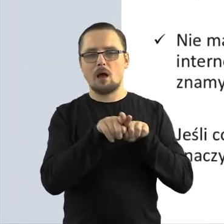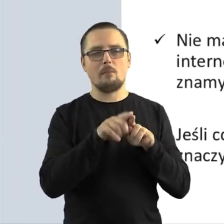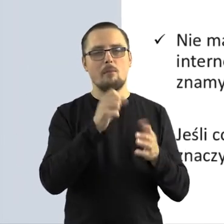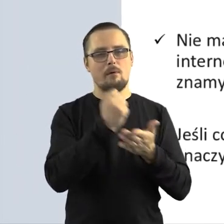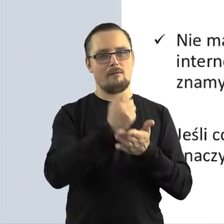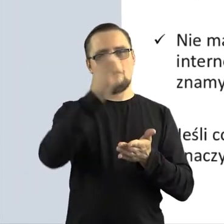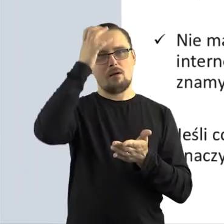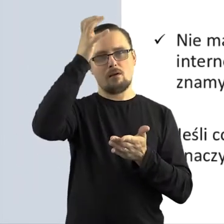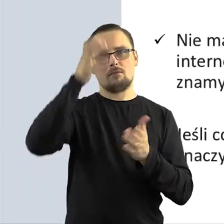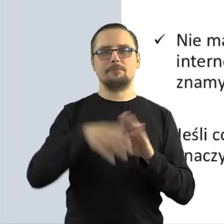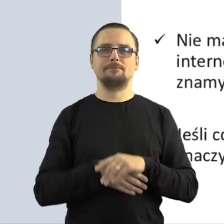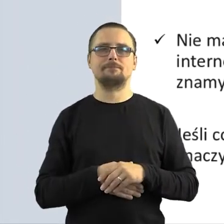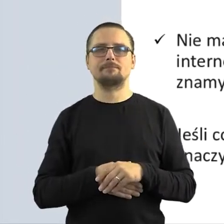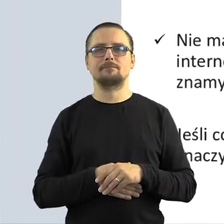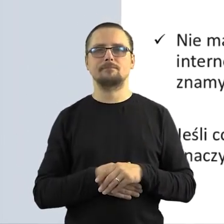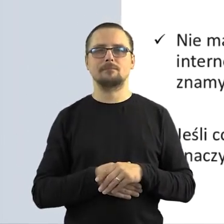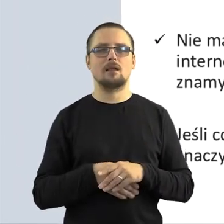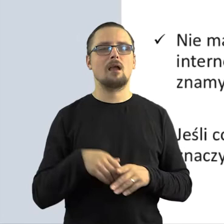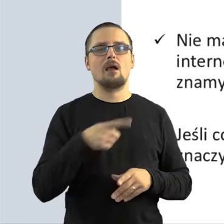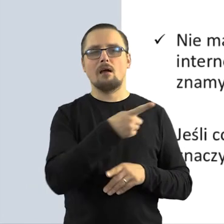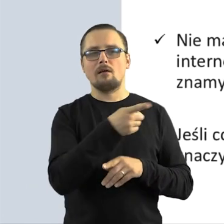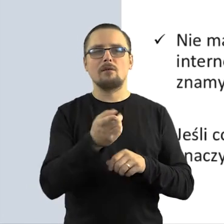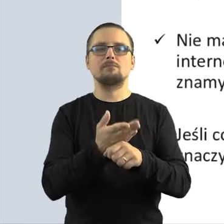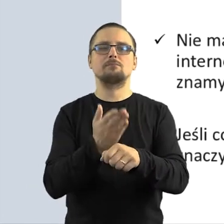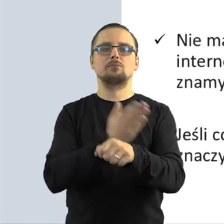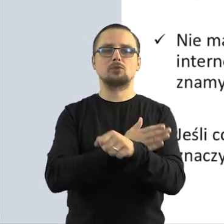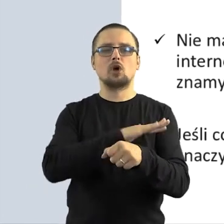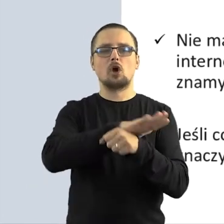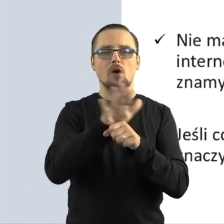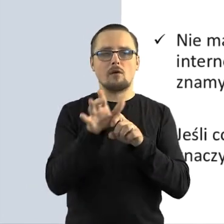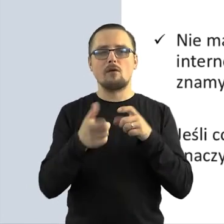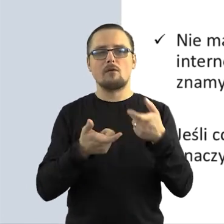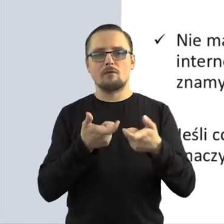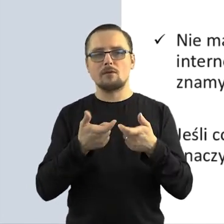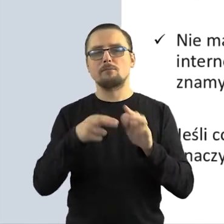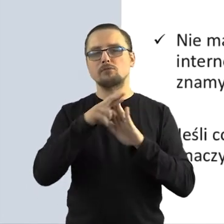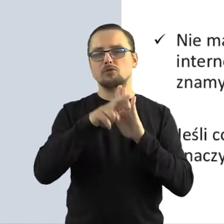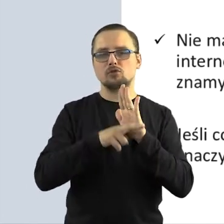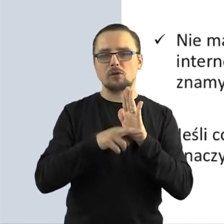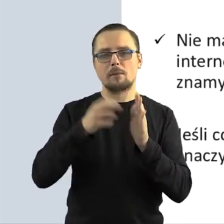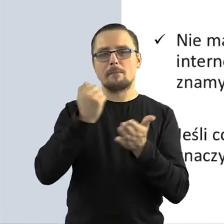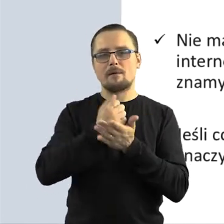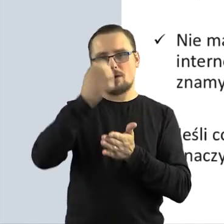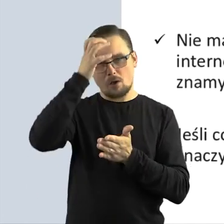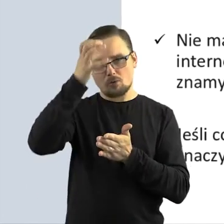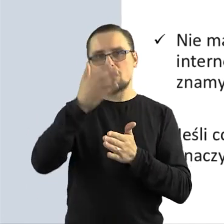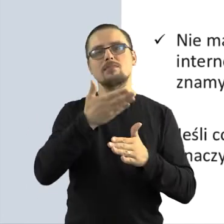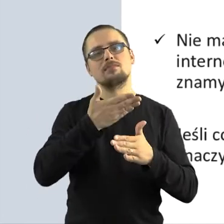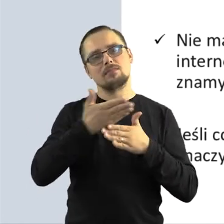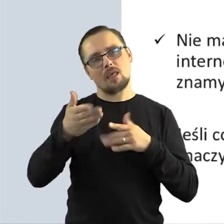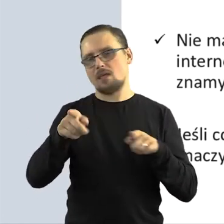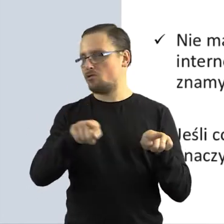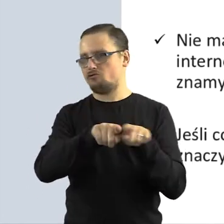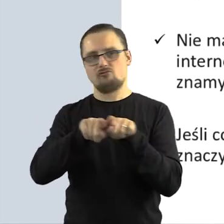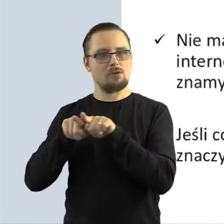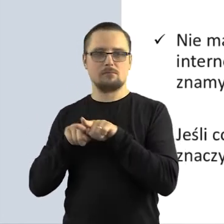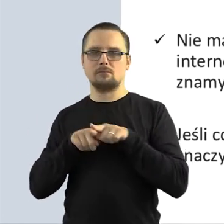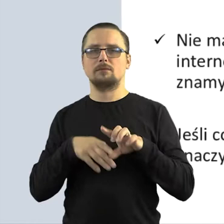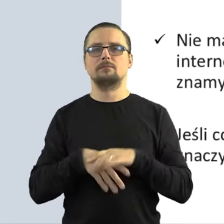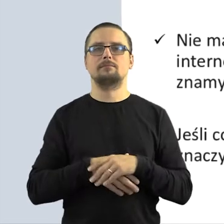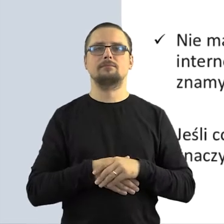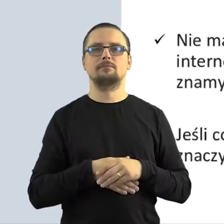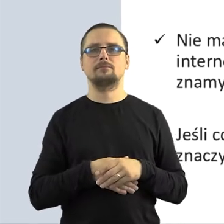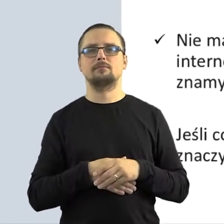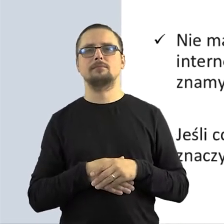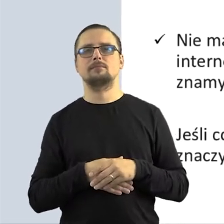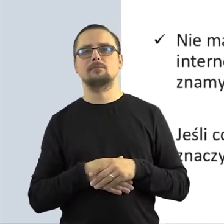prawa autorskiego ze swojej działalności przed czasów covidowych, mają jak najbardziej nadal zastosowanie. I